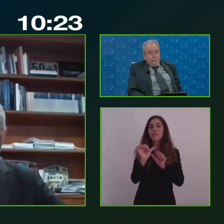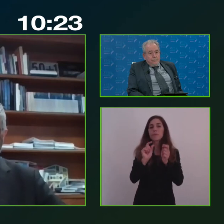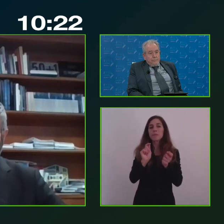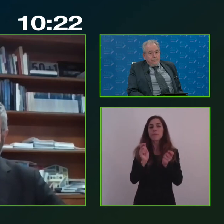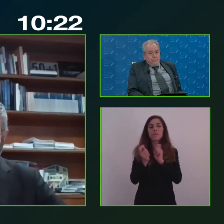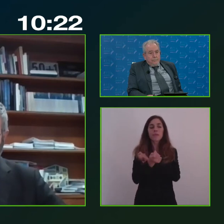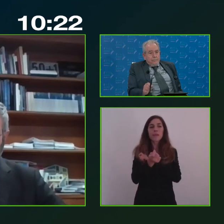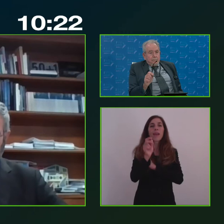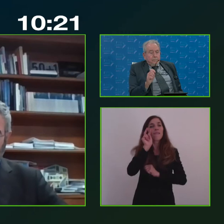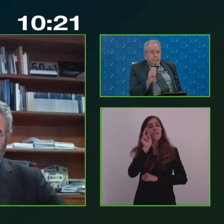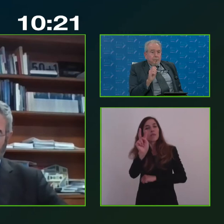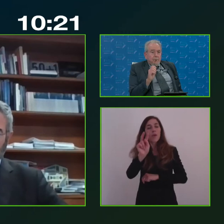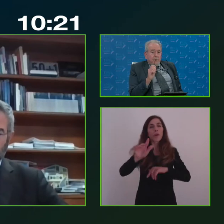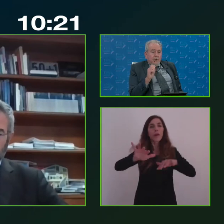periodo.